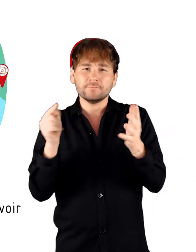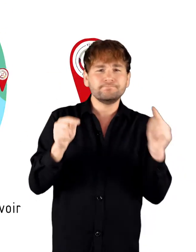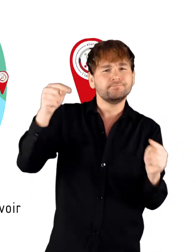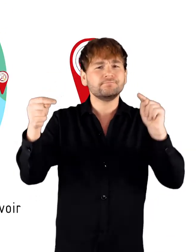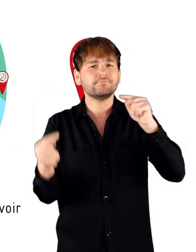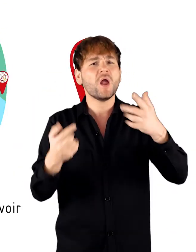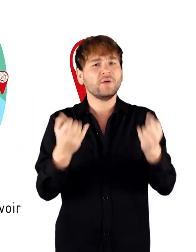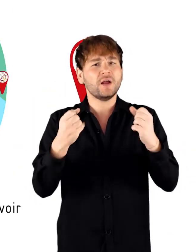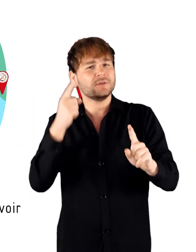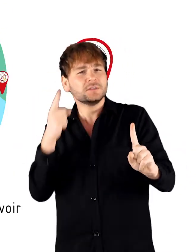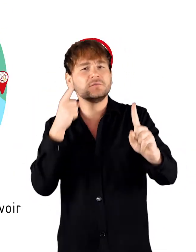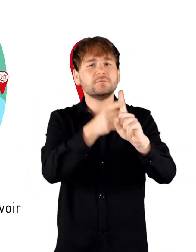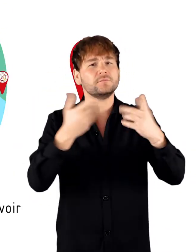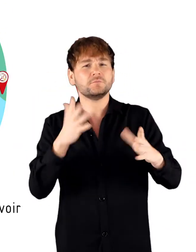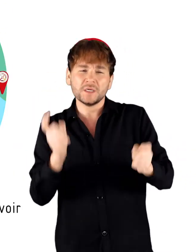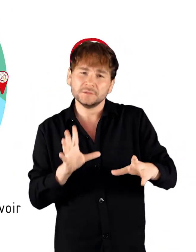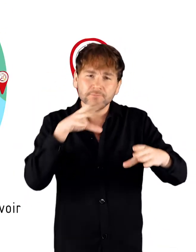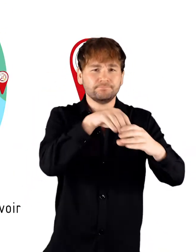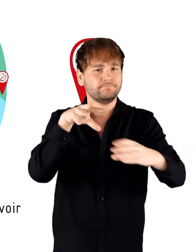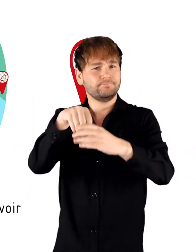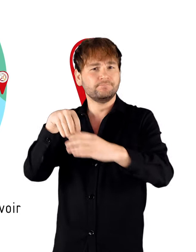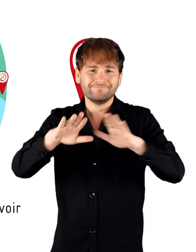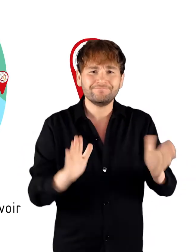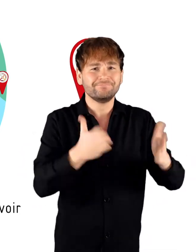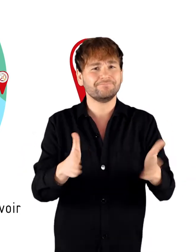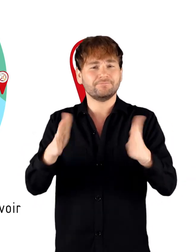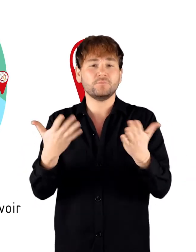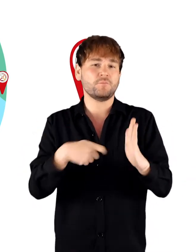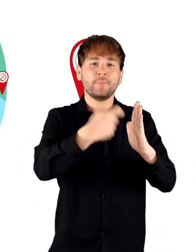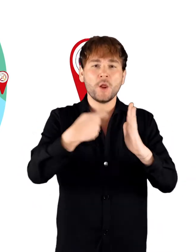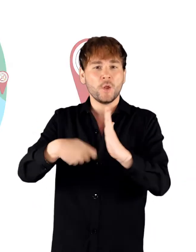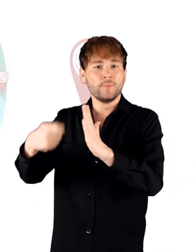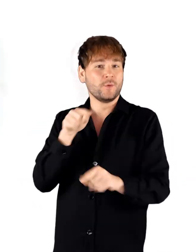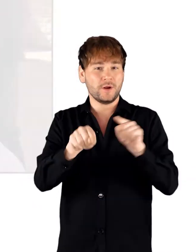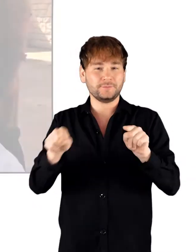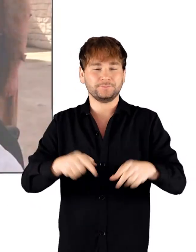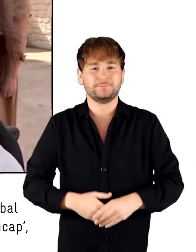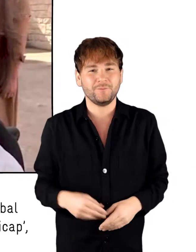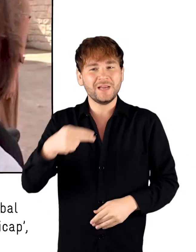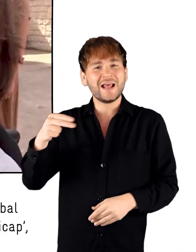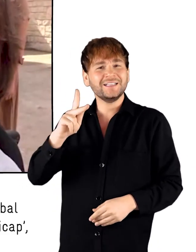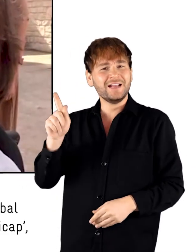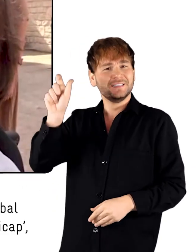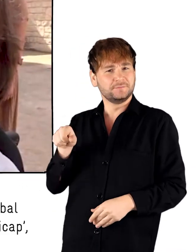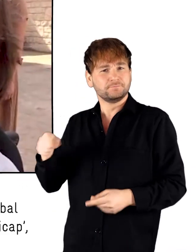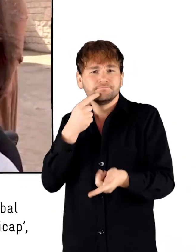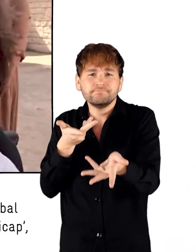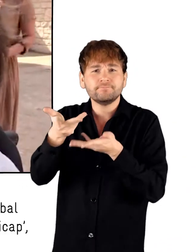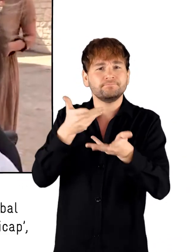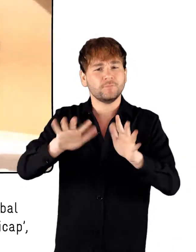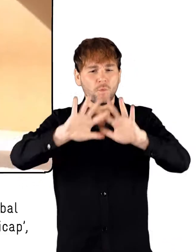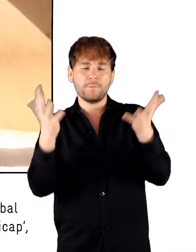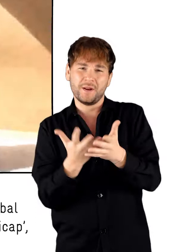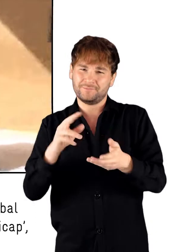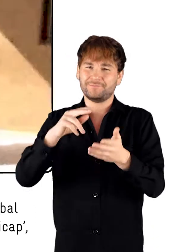actif dans le monde entier pour promouvoir l'inclusion par le biais de ses projets. Helle Dehats, consultante pour